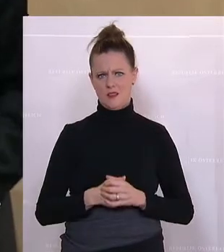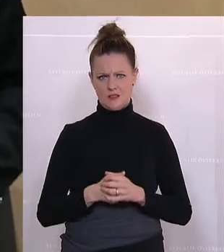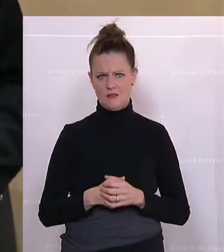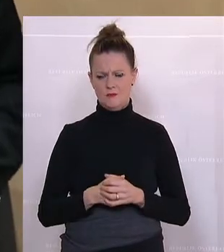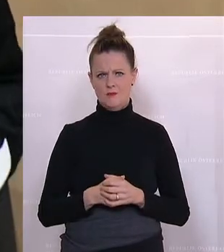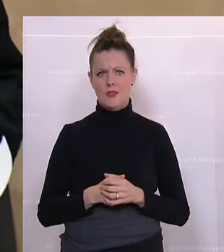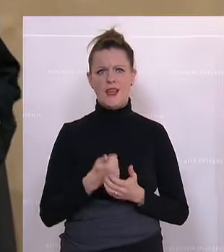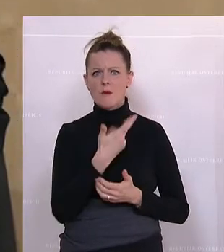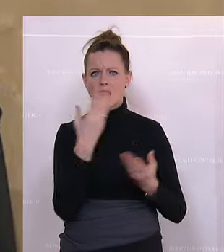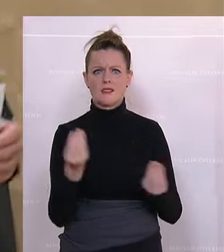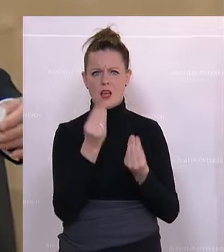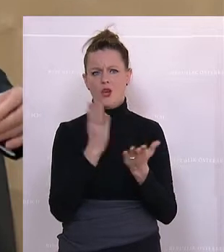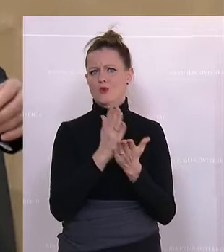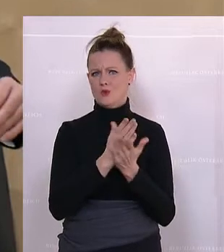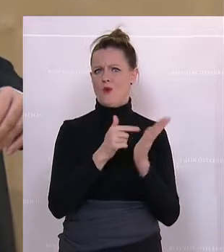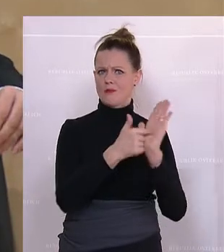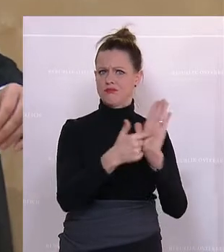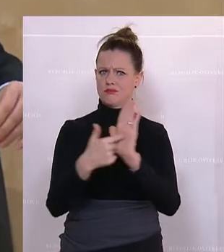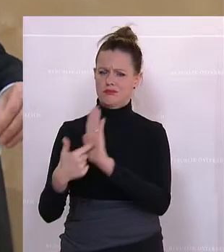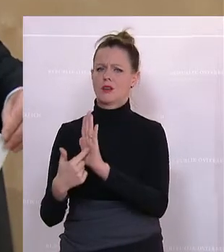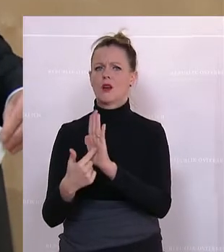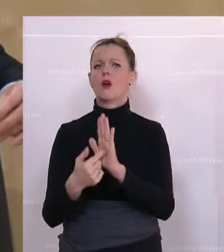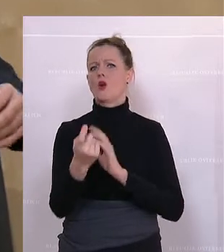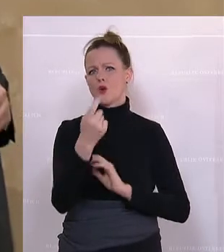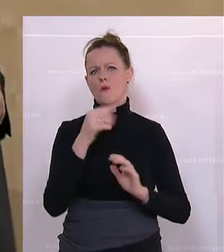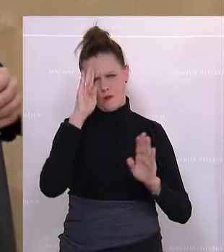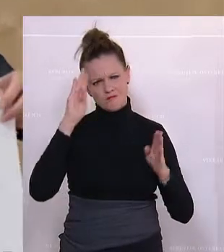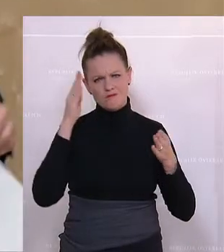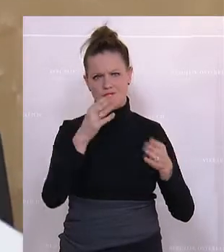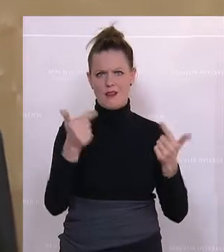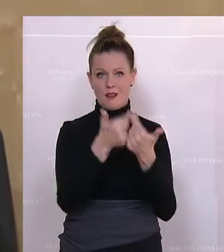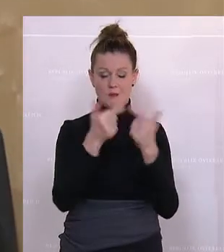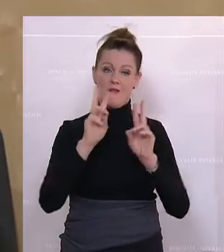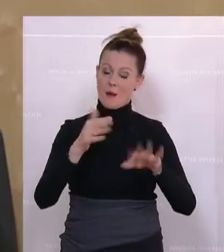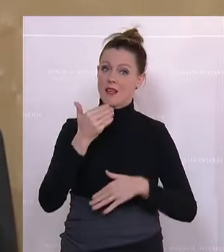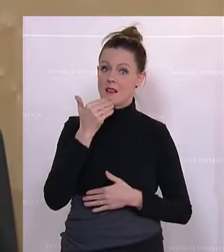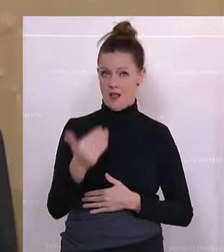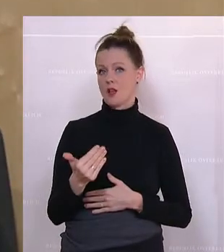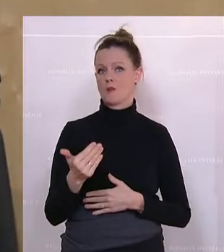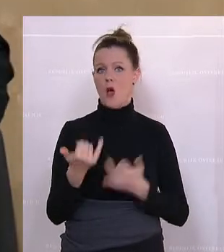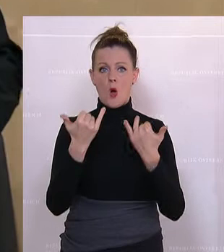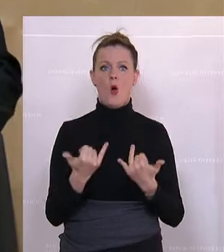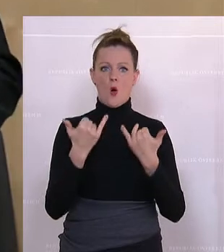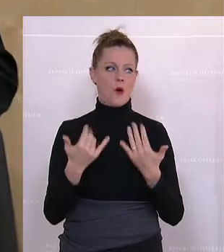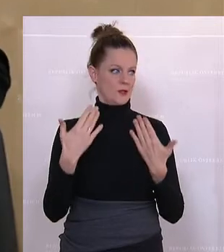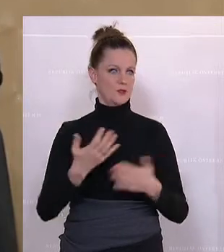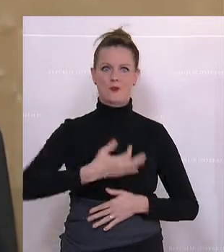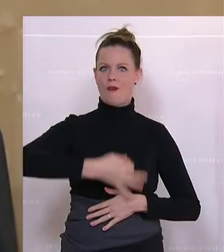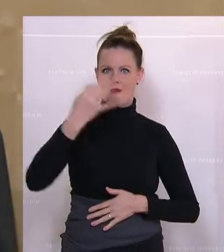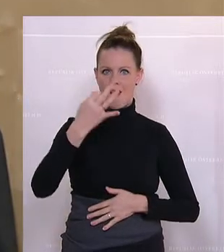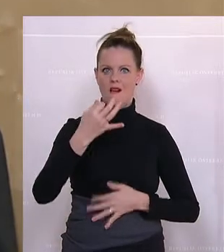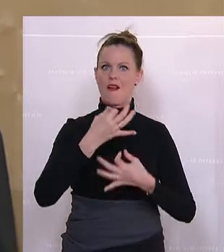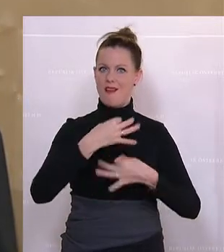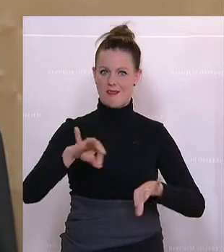hier ausgeschildert. Ich werde gleich darauf eingehen, aber lassen Sie mir zunächst mal sagen, dass ich dankbar bin, heute an so einem Tag hier zu